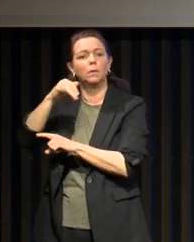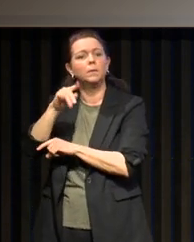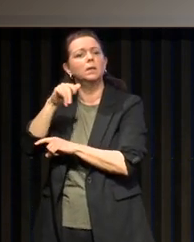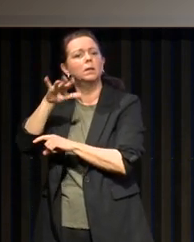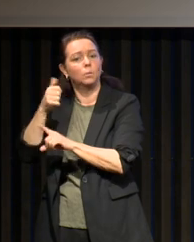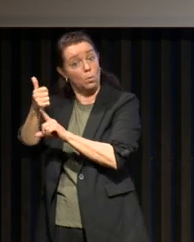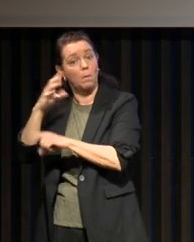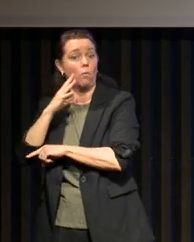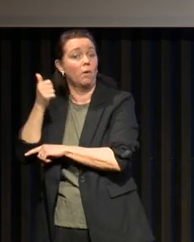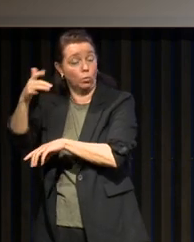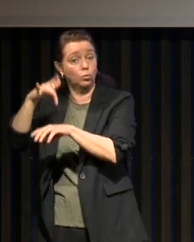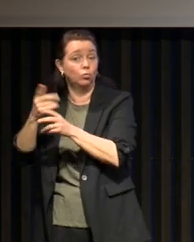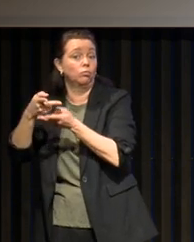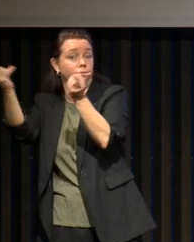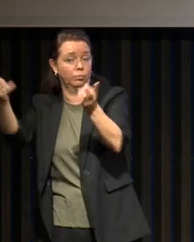disponible.